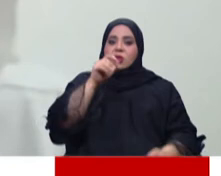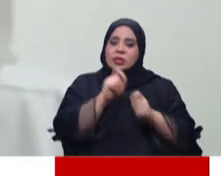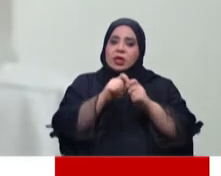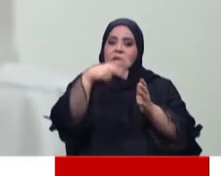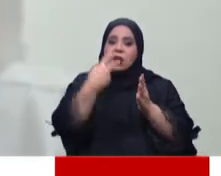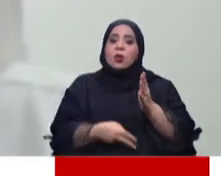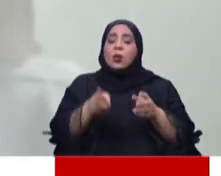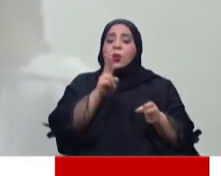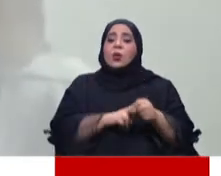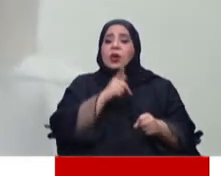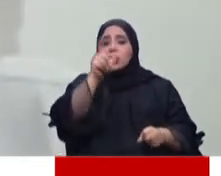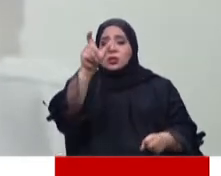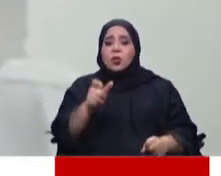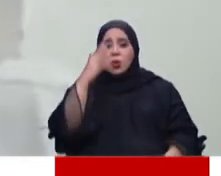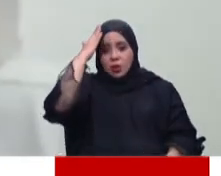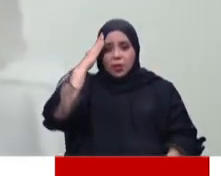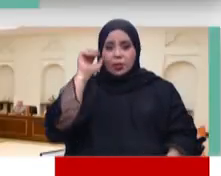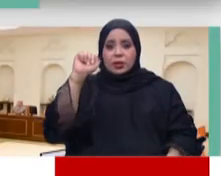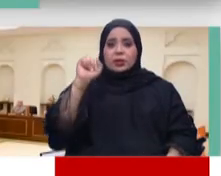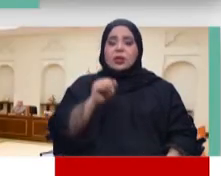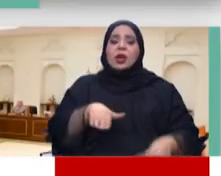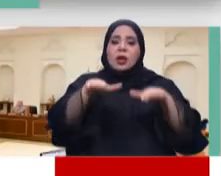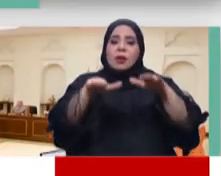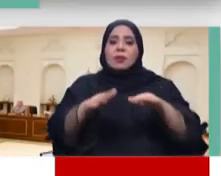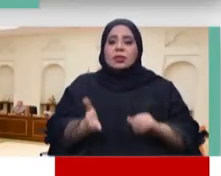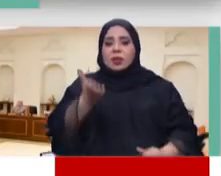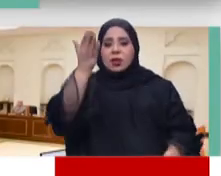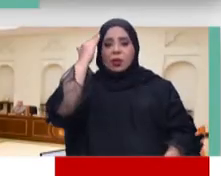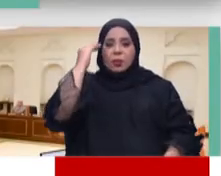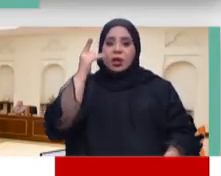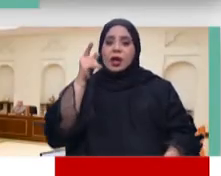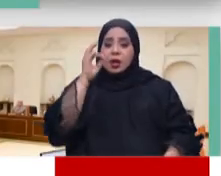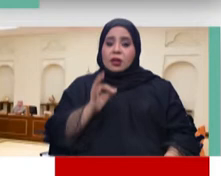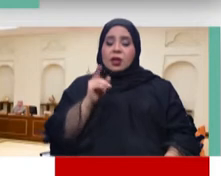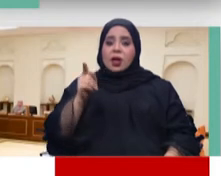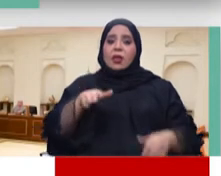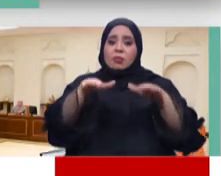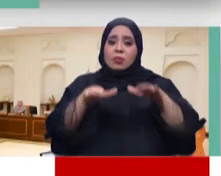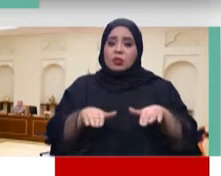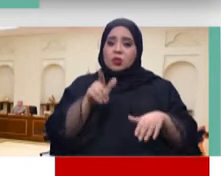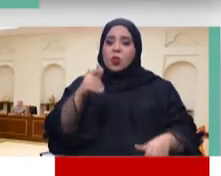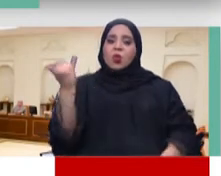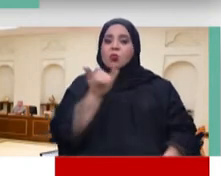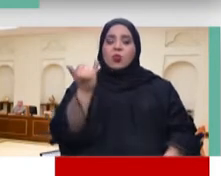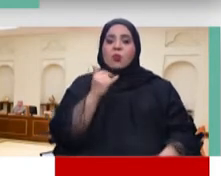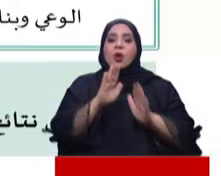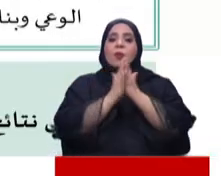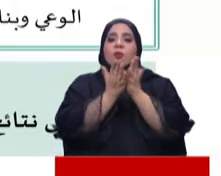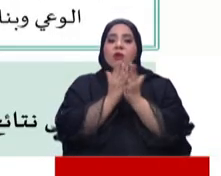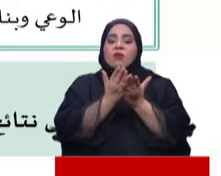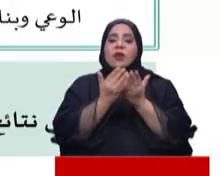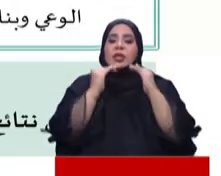وكان مستشار شؤون الأمان العام للمجلس الأعلى للمرأة قد أكد على ما يليه المجلس من أهمية